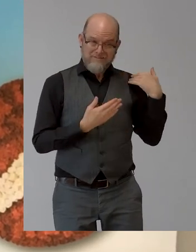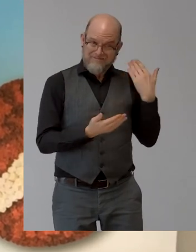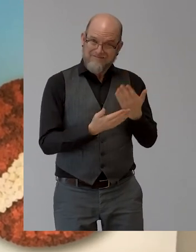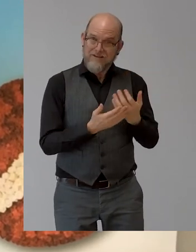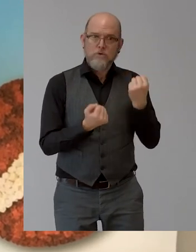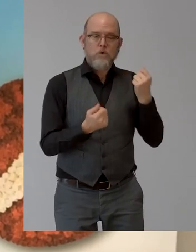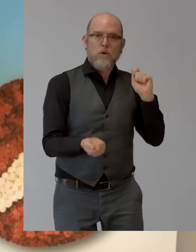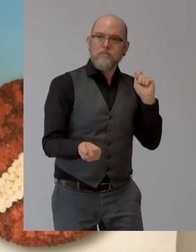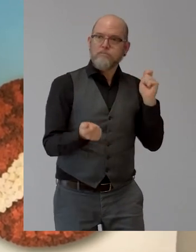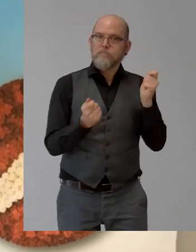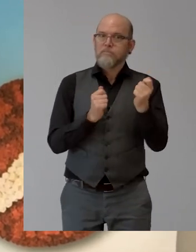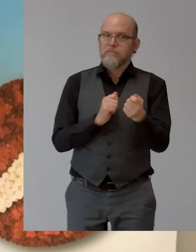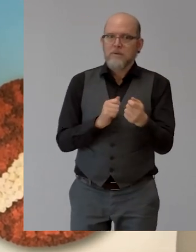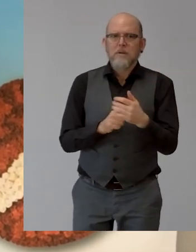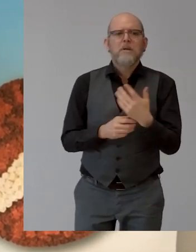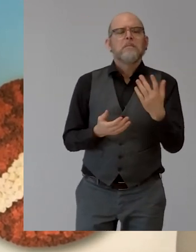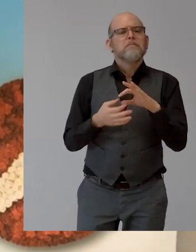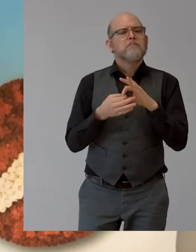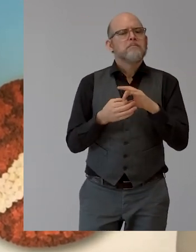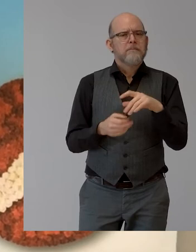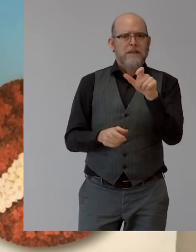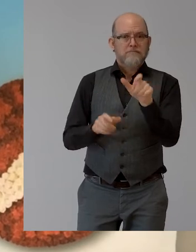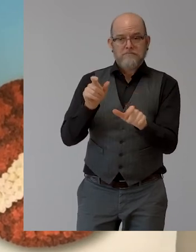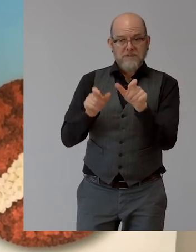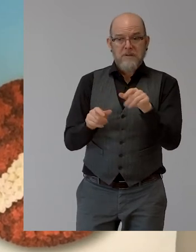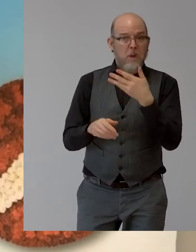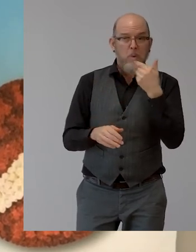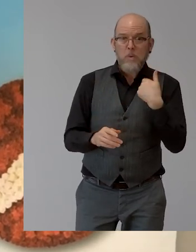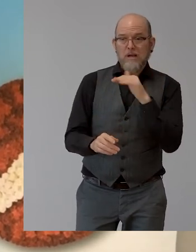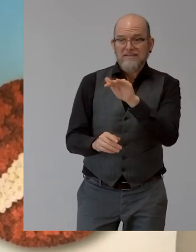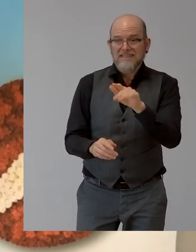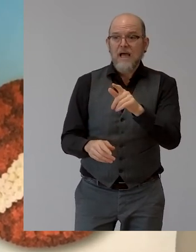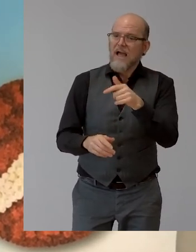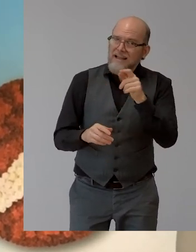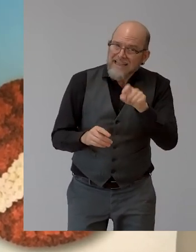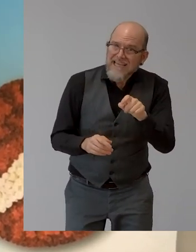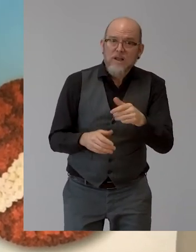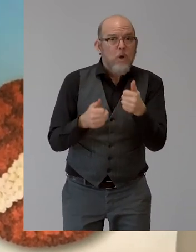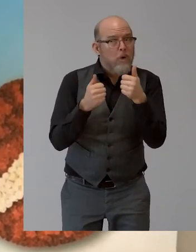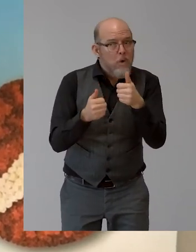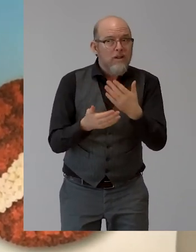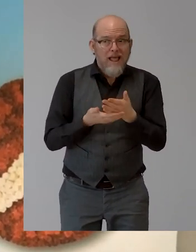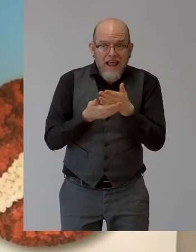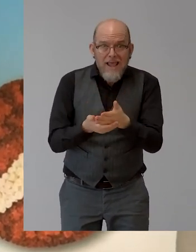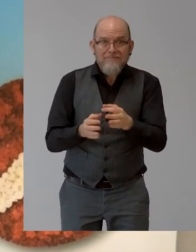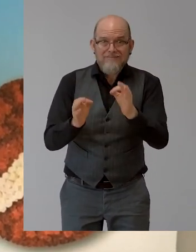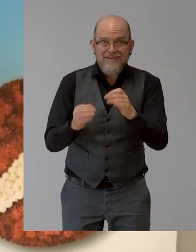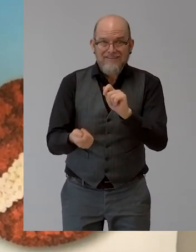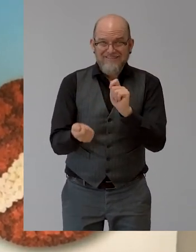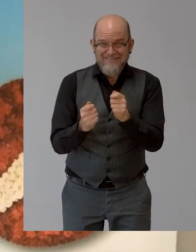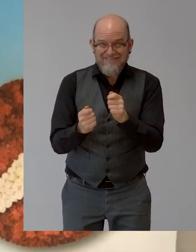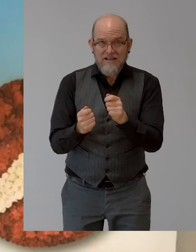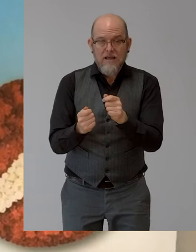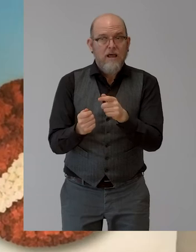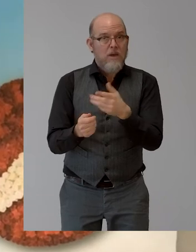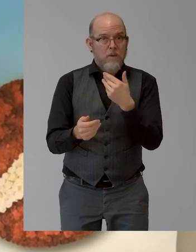that much people, you need, these changes does not happen by itself. And you need to continuously work.